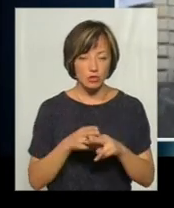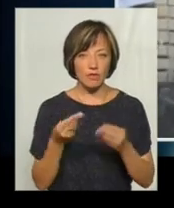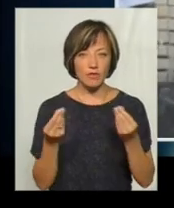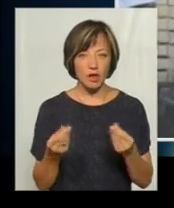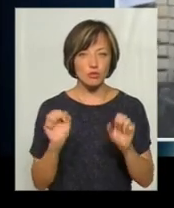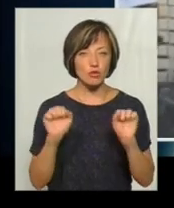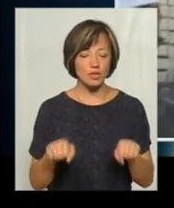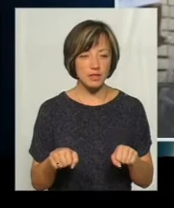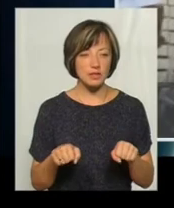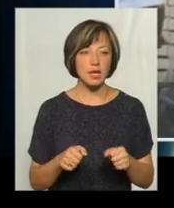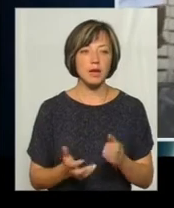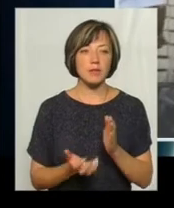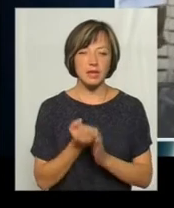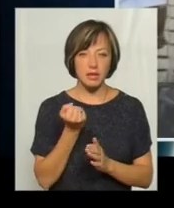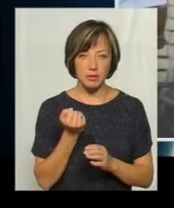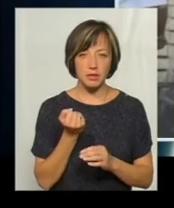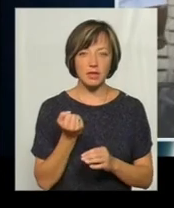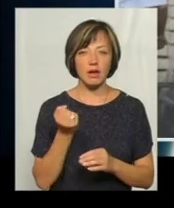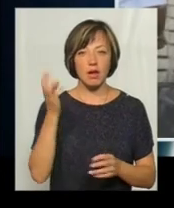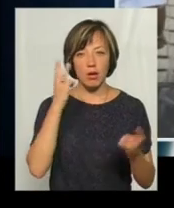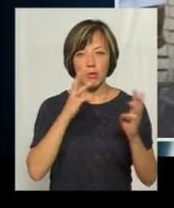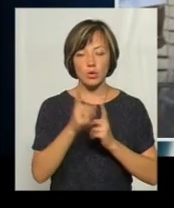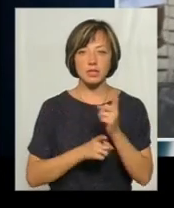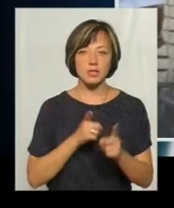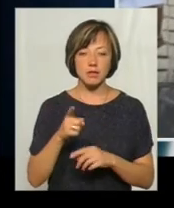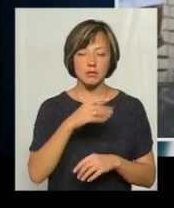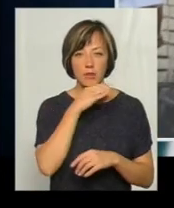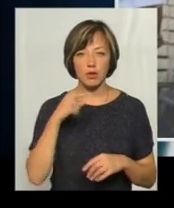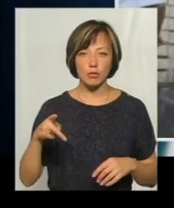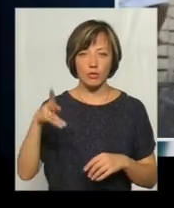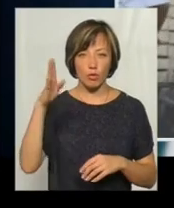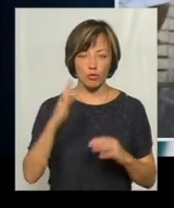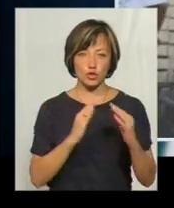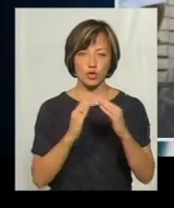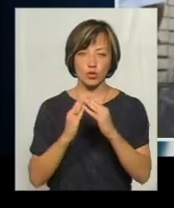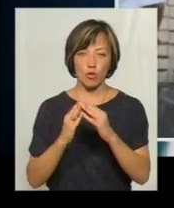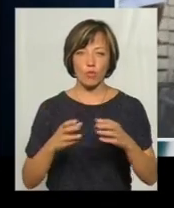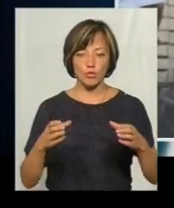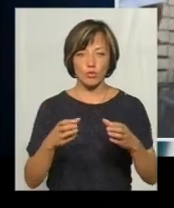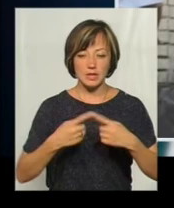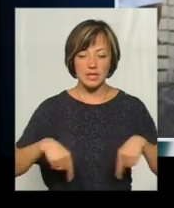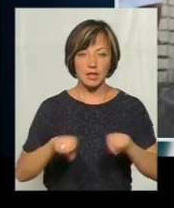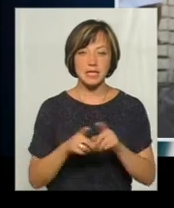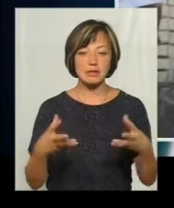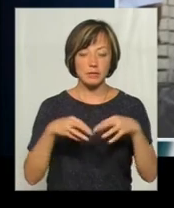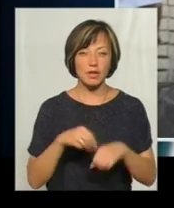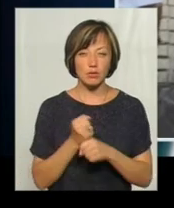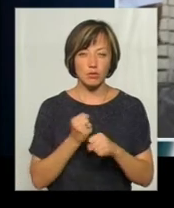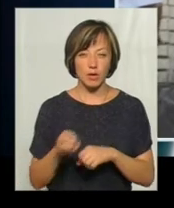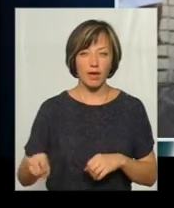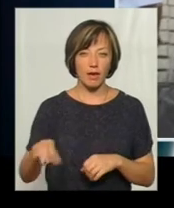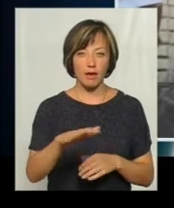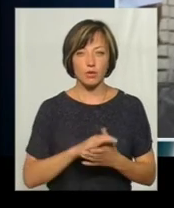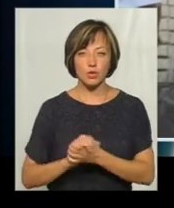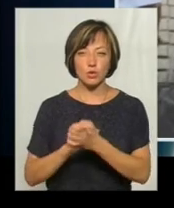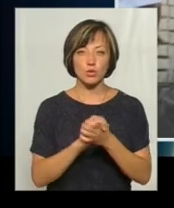фінансову можливість підтримати модернізацію в багатоповерховому житловому секторі. Це спільна розробка наша з Європейським Союзом.